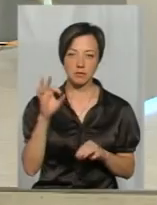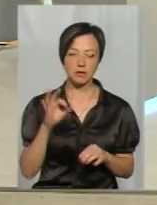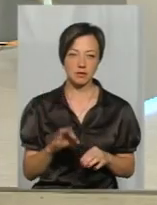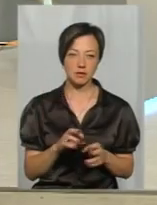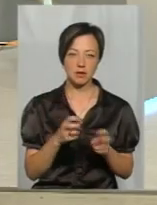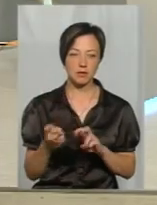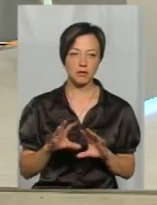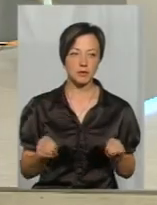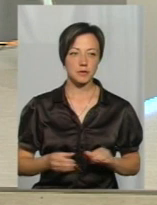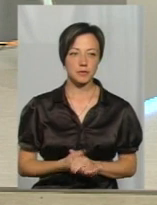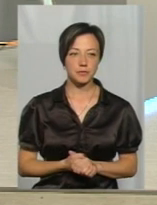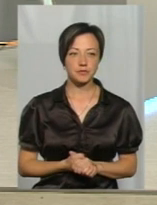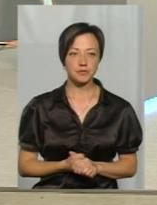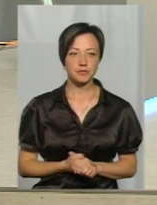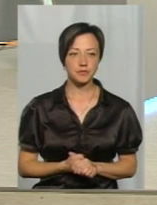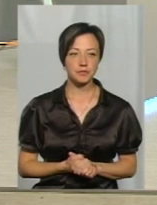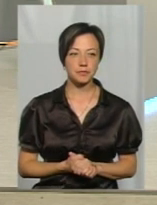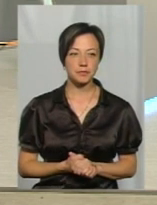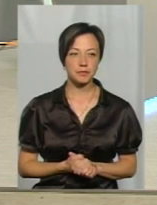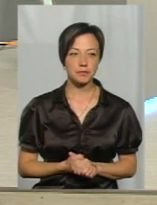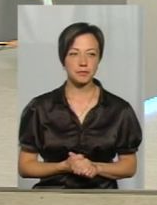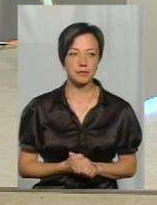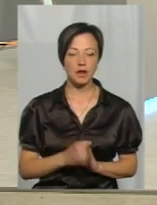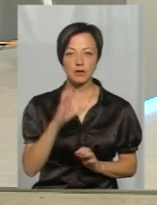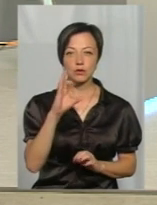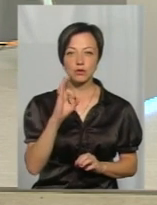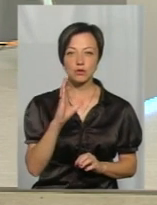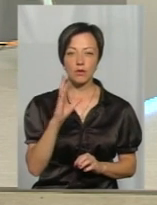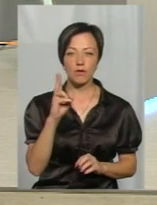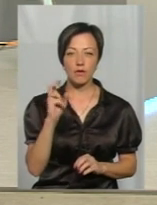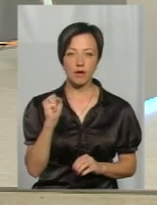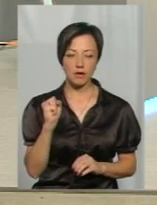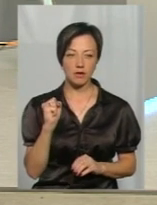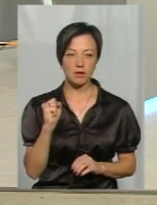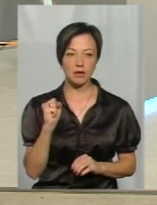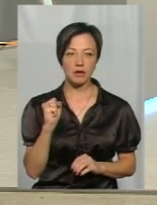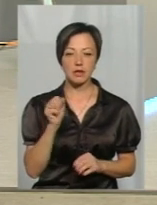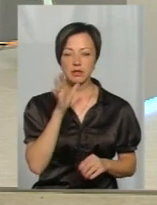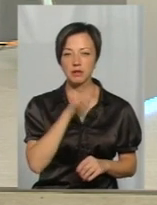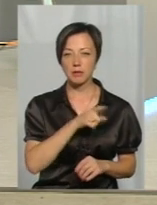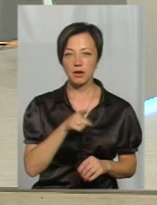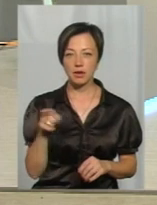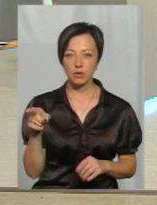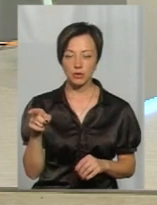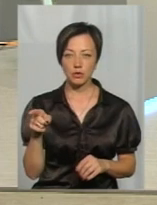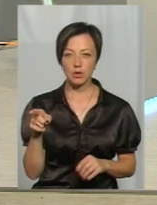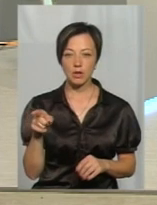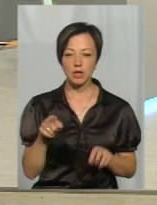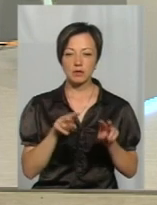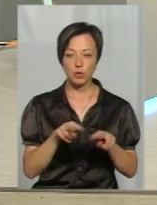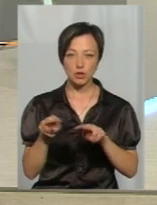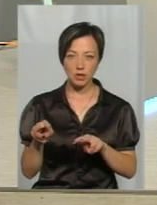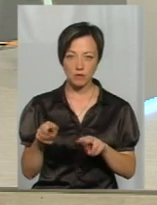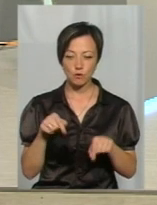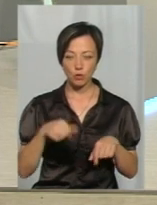йде за гибелі. Далі підрезаю часовка, яка, значить, за період теж спостережень,